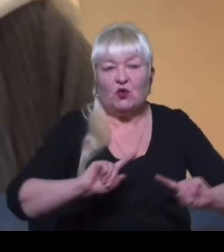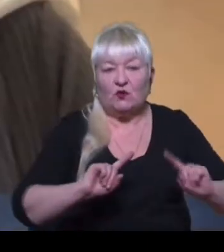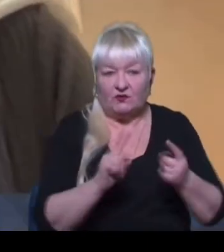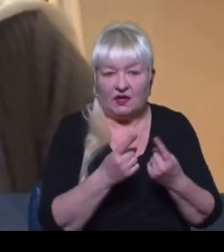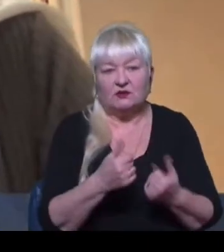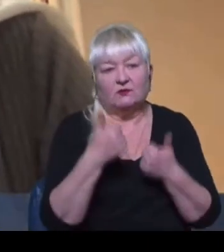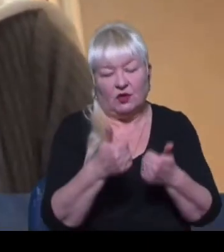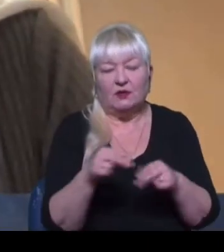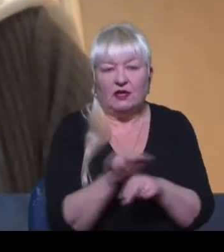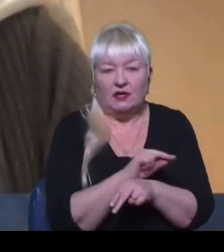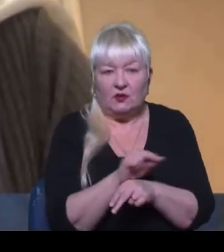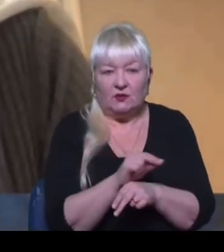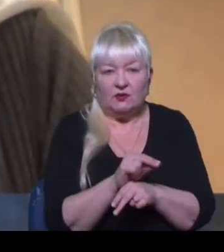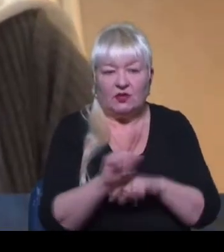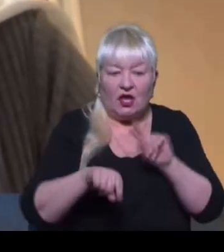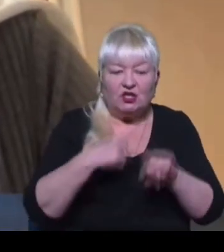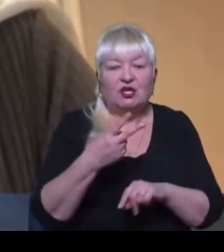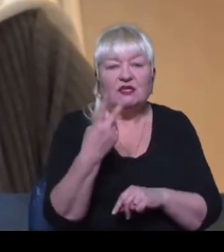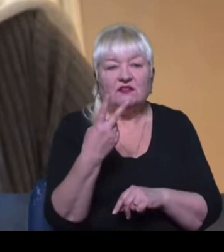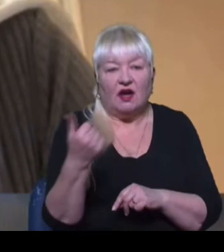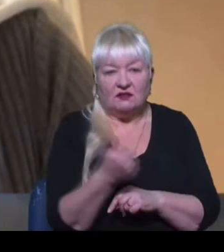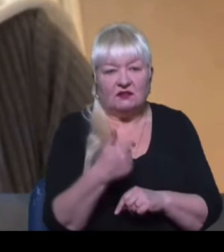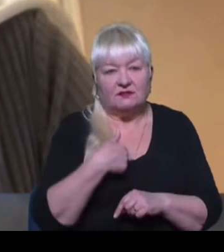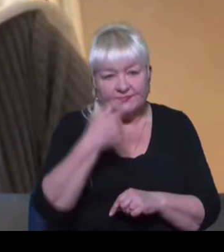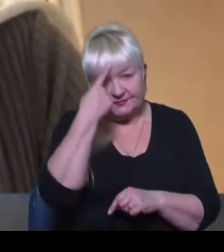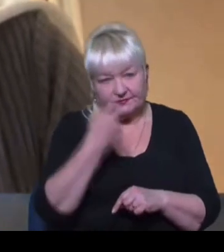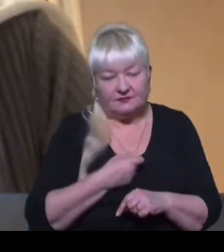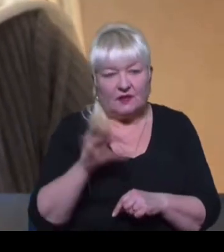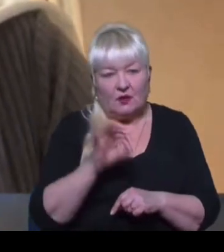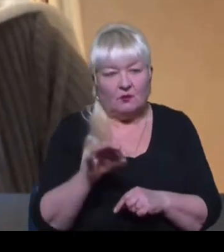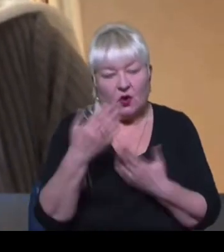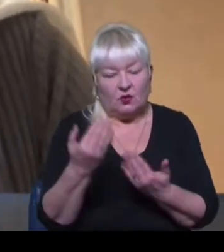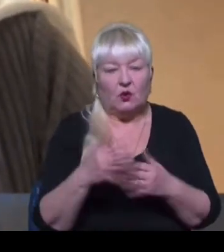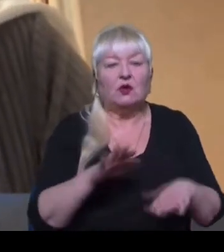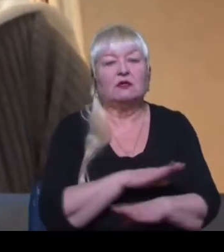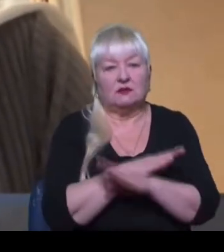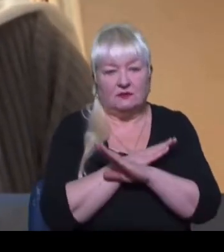добре лікують. Проте через два тижні нам повідомили про його смерть.